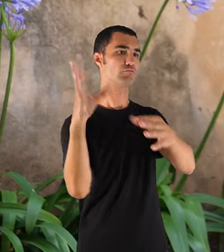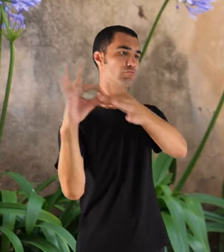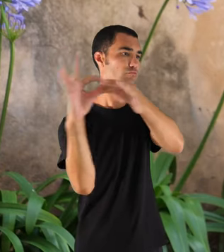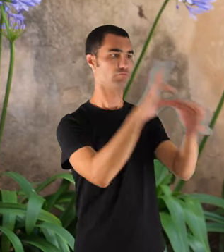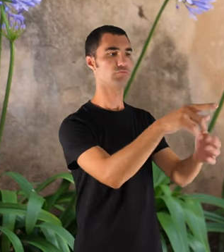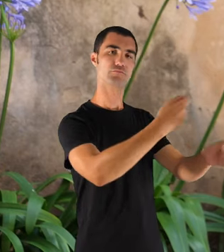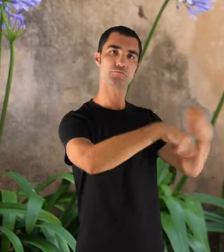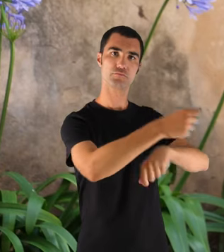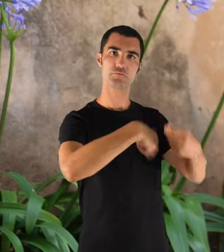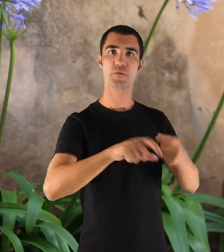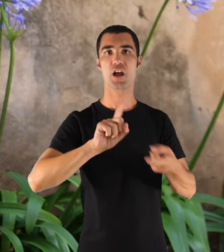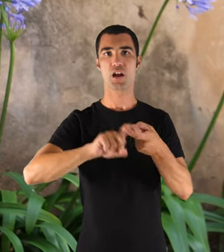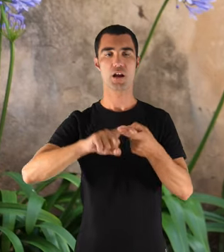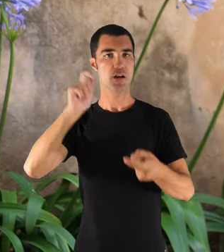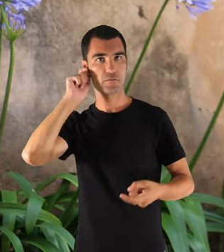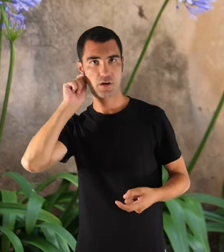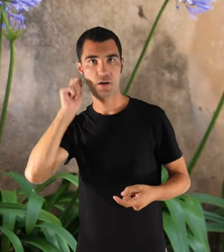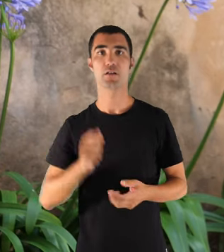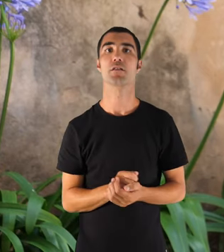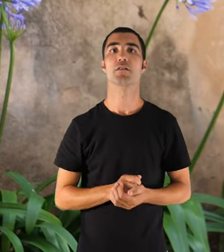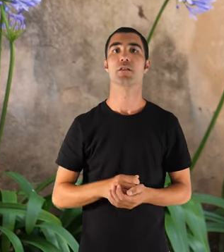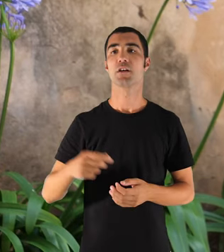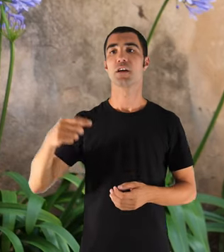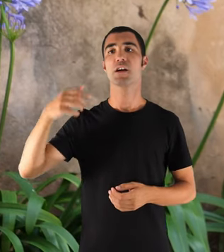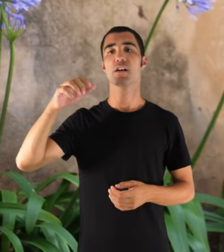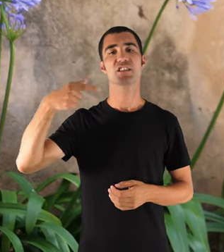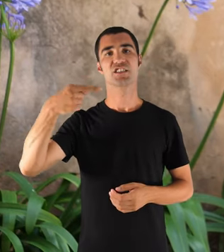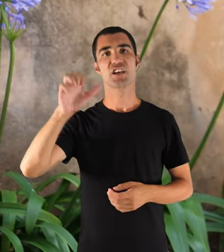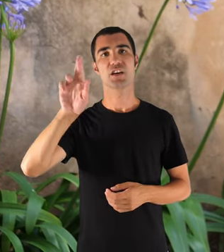això. La meva germana escorxa, això gerrot.